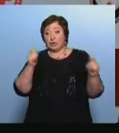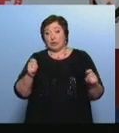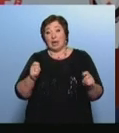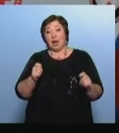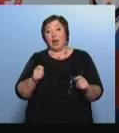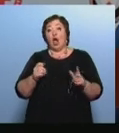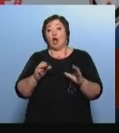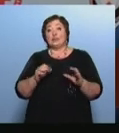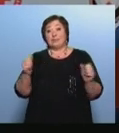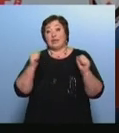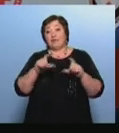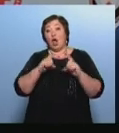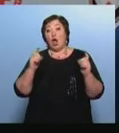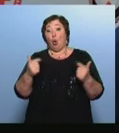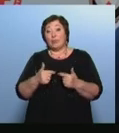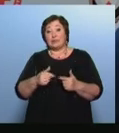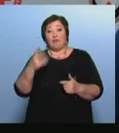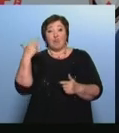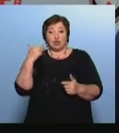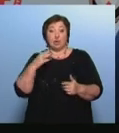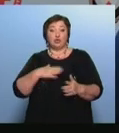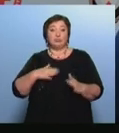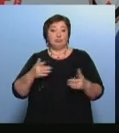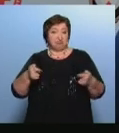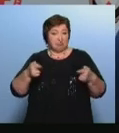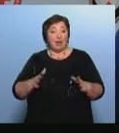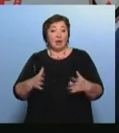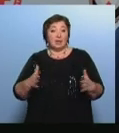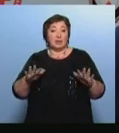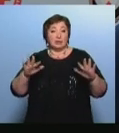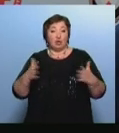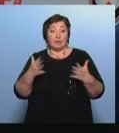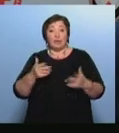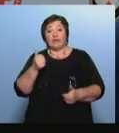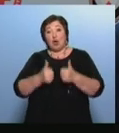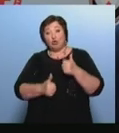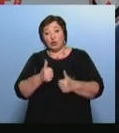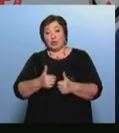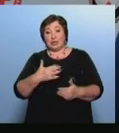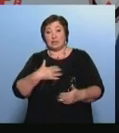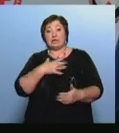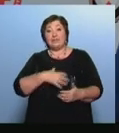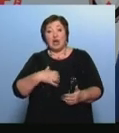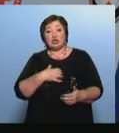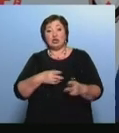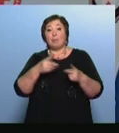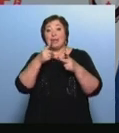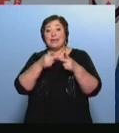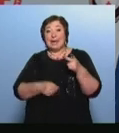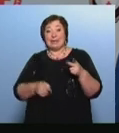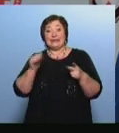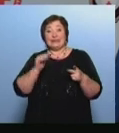И это действительно будет большое событие А если говорить о турнирах, то для нас важно, чтобы полторы тысячи